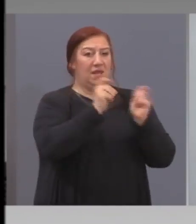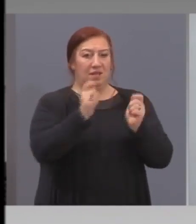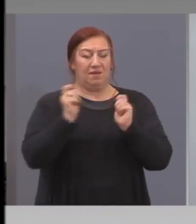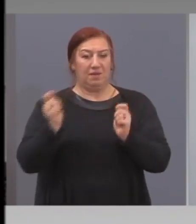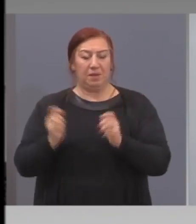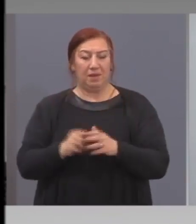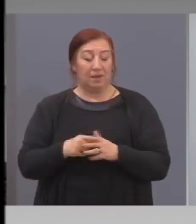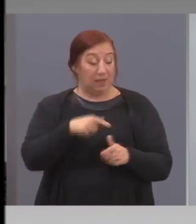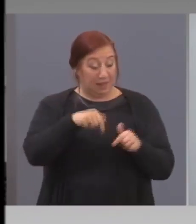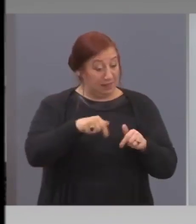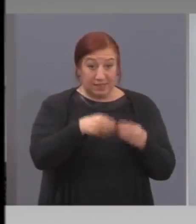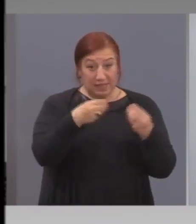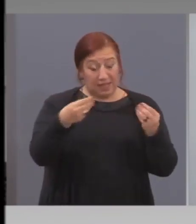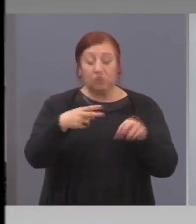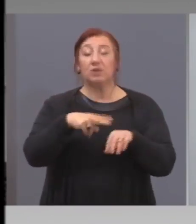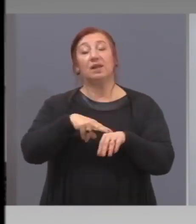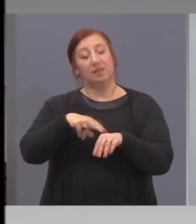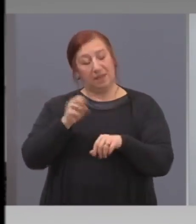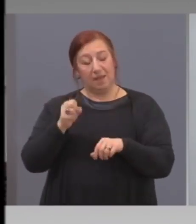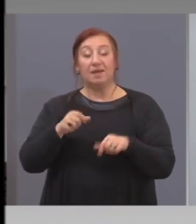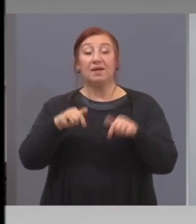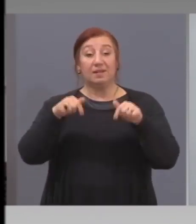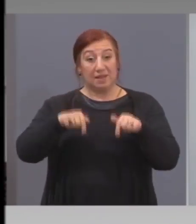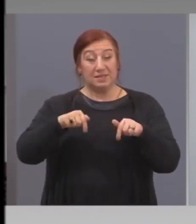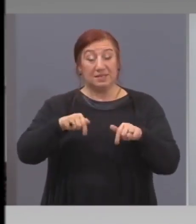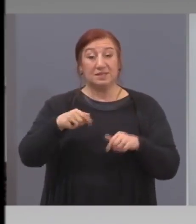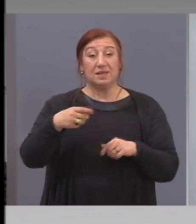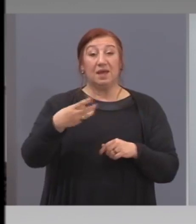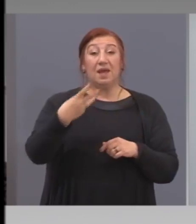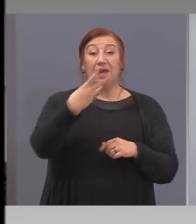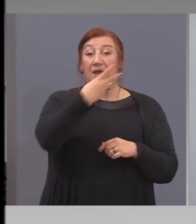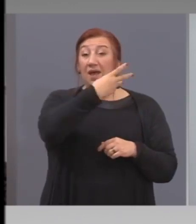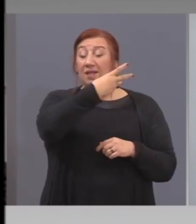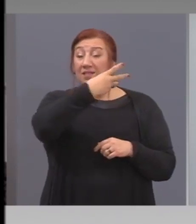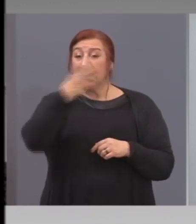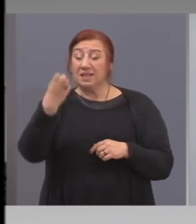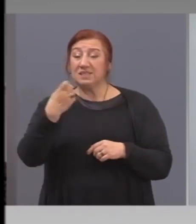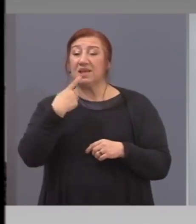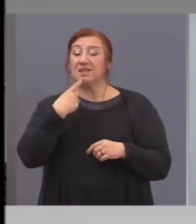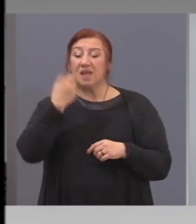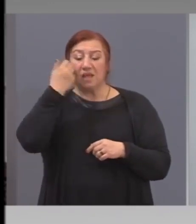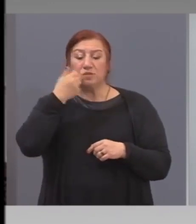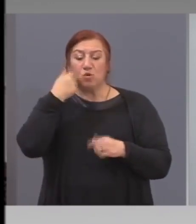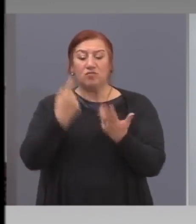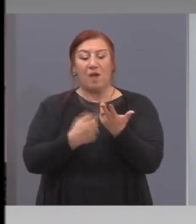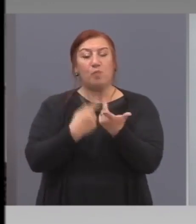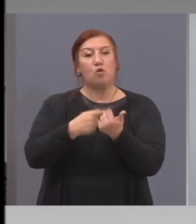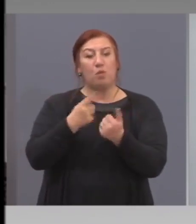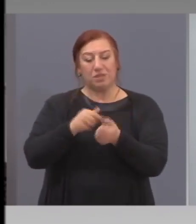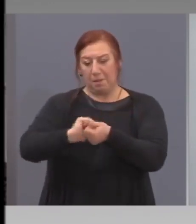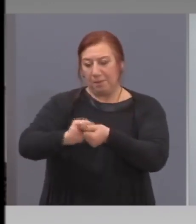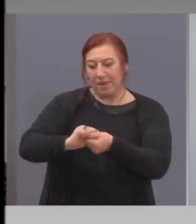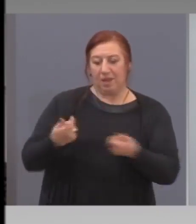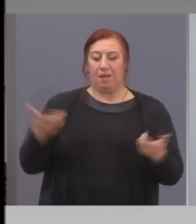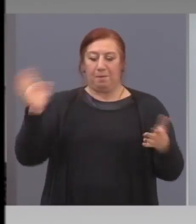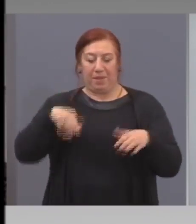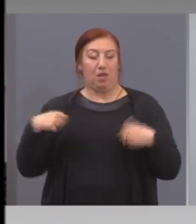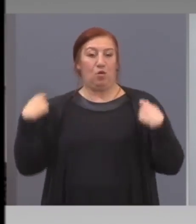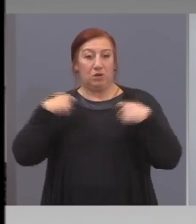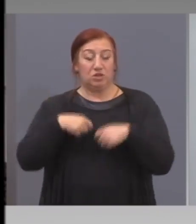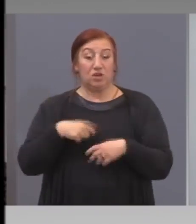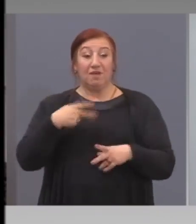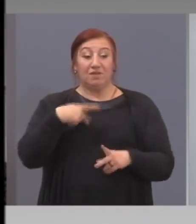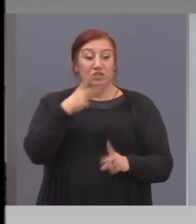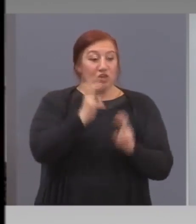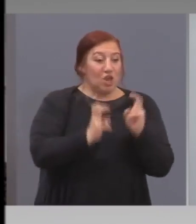Раздавахте ли? 300 за многократно ползване. Сиреч, вече индустрията в тила